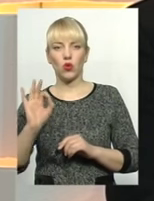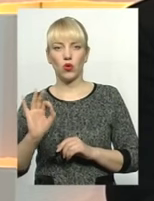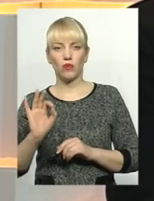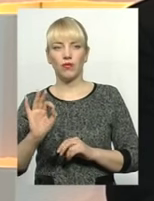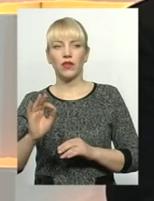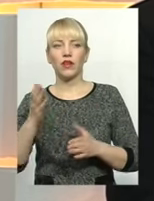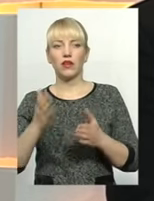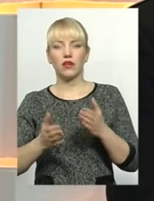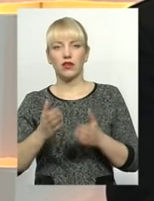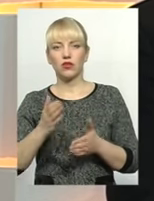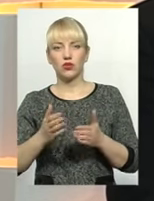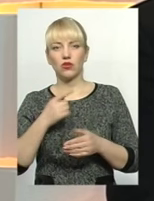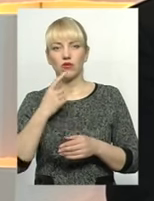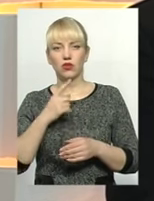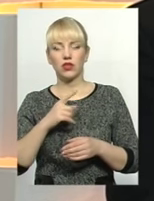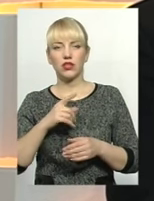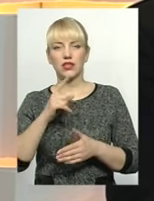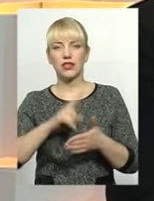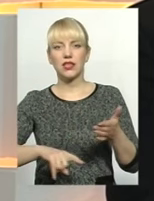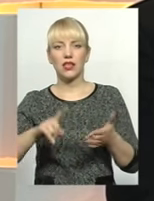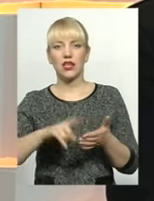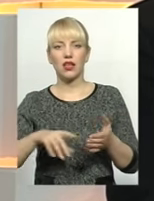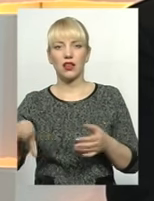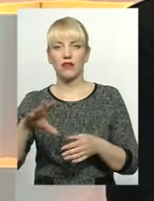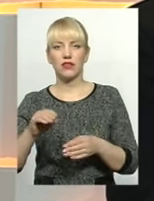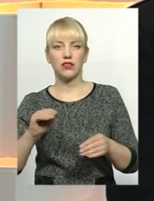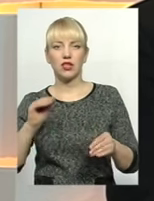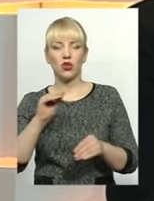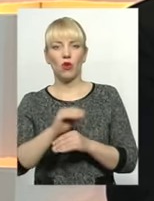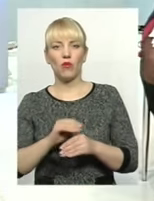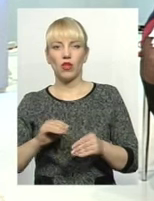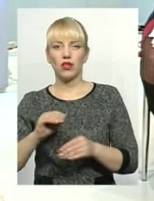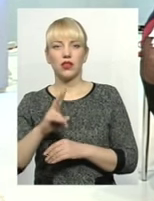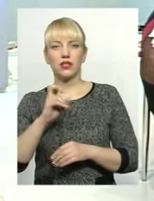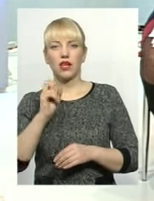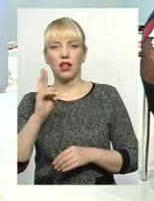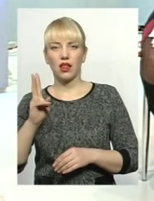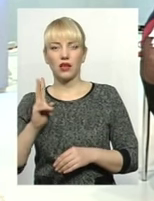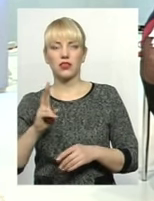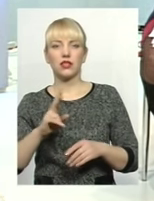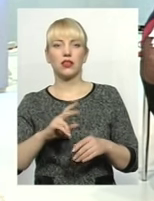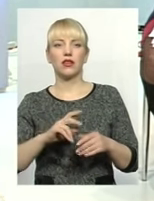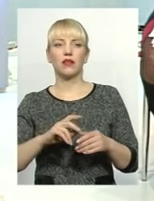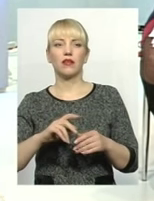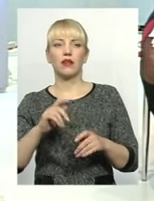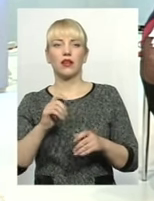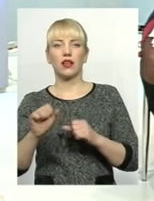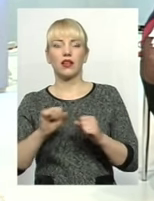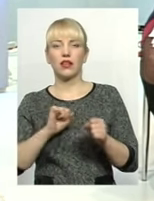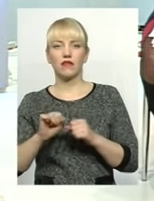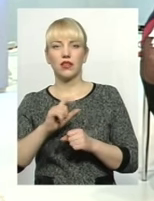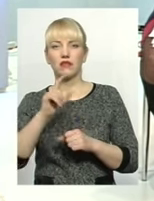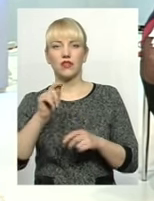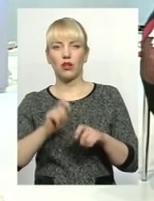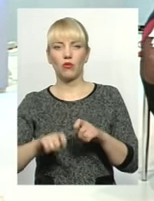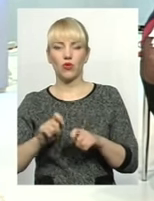знімаючи всі доплати за кабінети, за класник керівництва, за перевірку зошитів, відмінусували